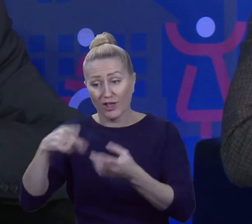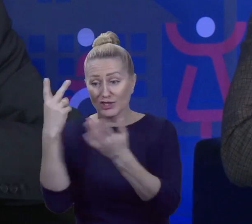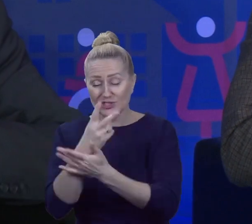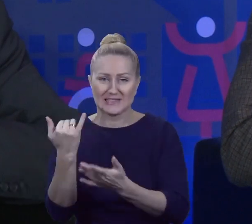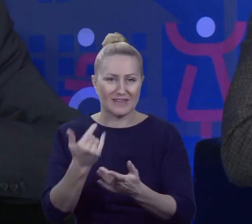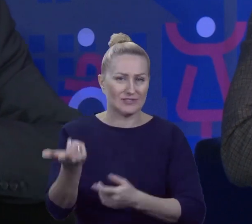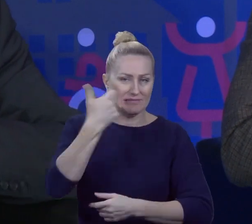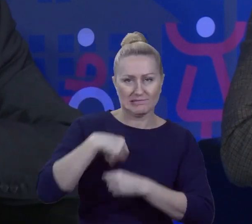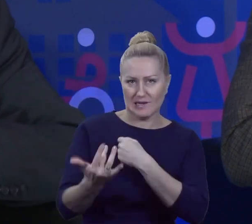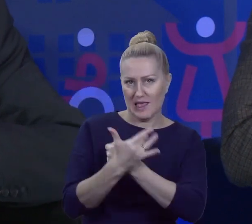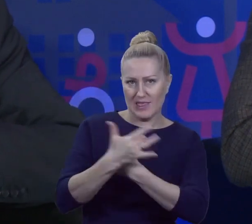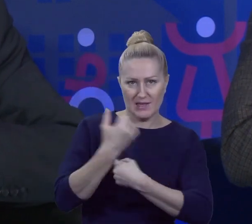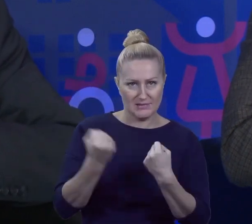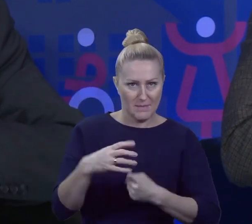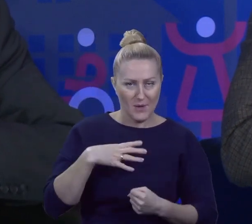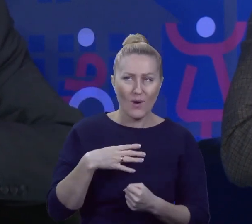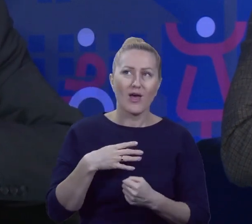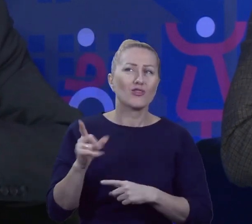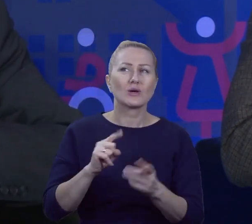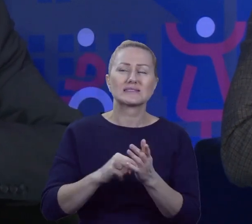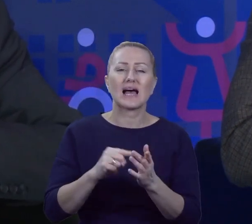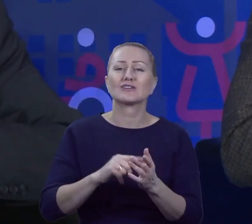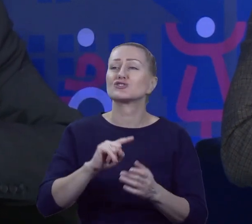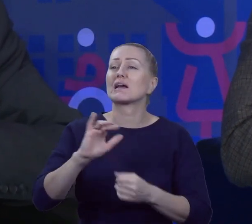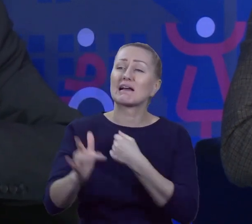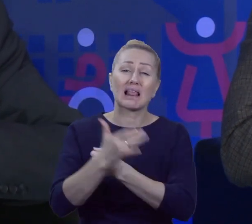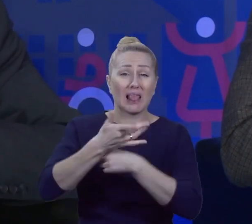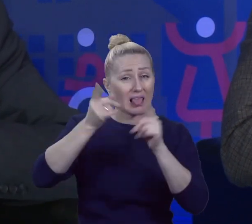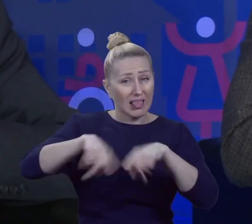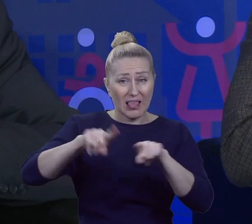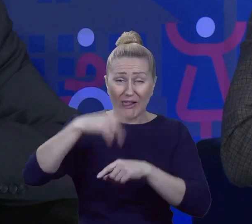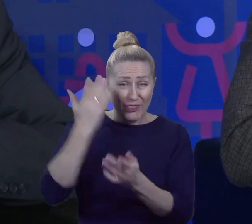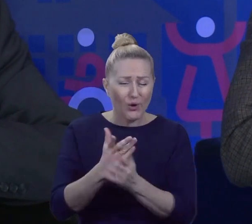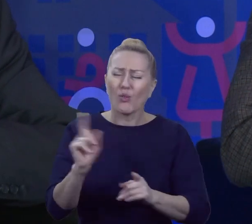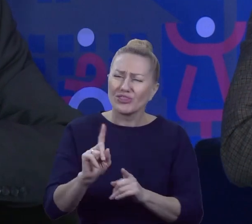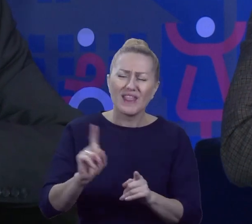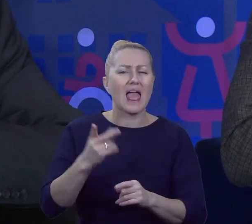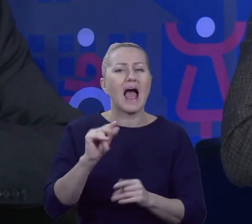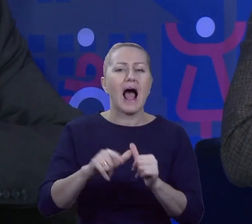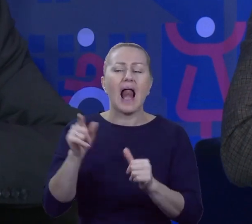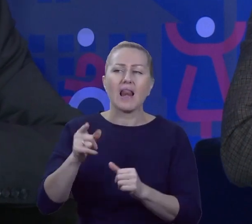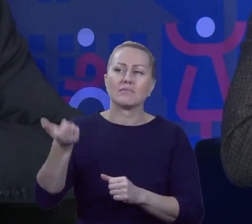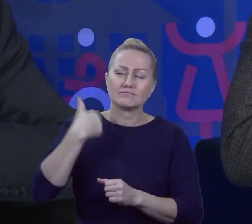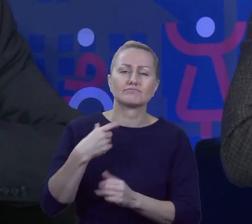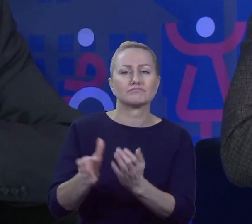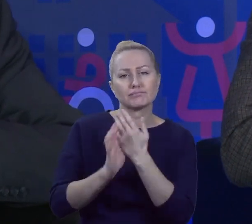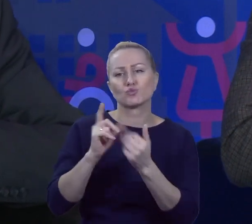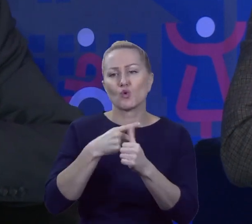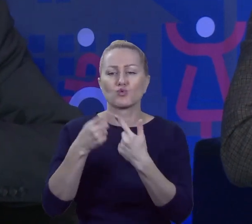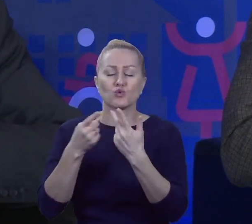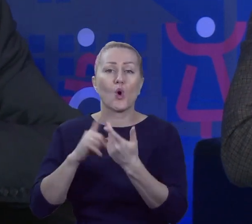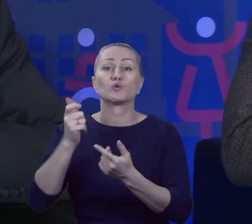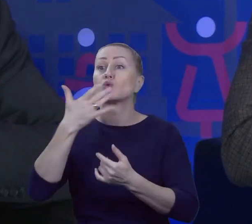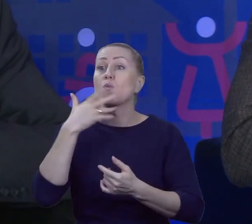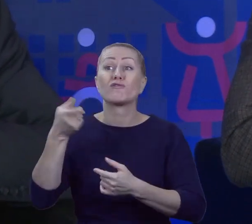krytycznie. Może nie krytykanstwo, ale krytycznie, tak? Do moich poczynań. Jak coś jest nie tak, to jest jedynka